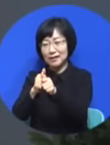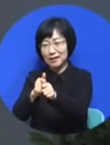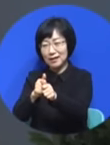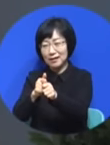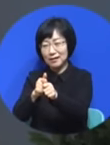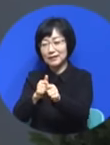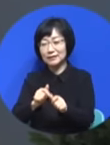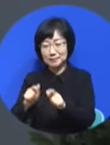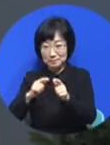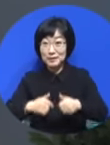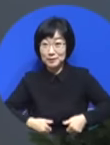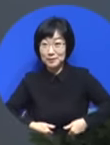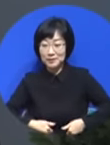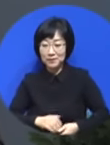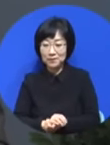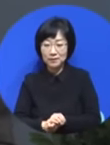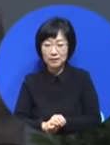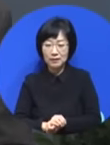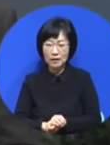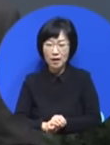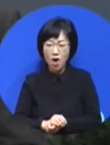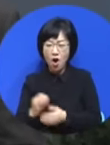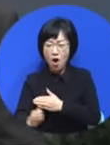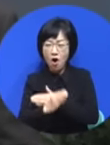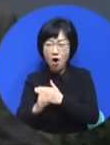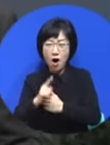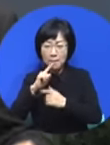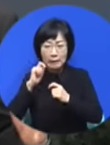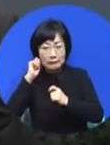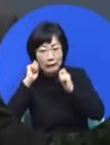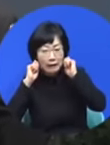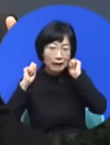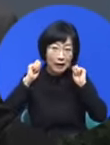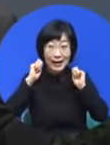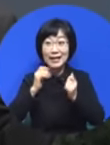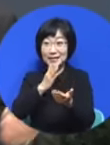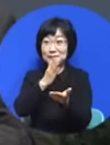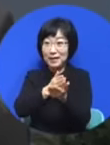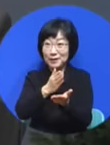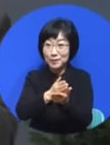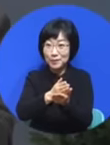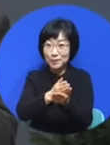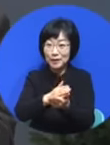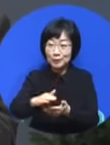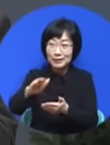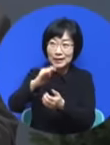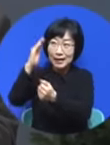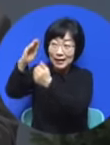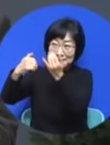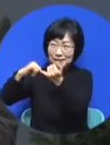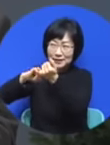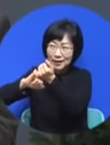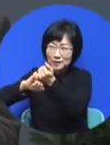틀린 것에 기울이지 말고 여러분은 요호와의 약속에 기울이세요.